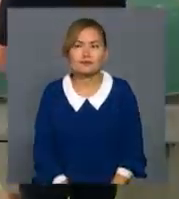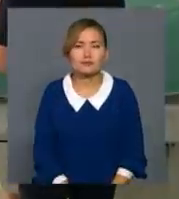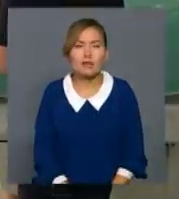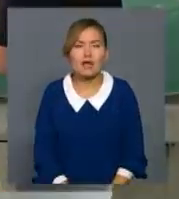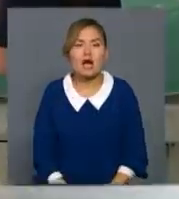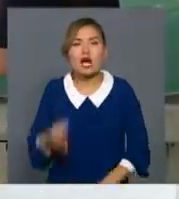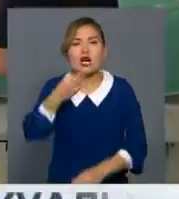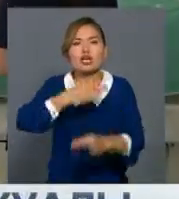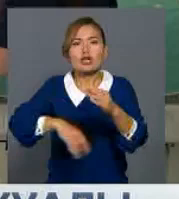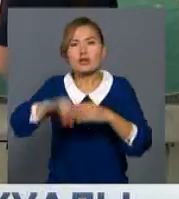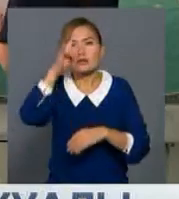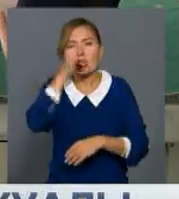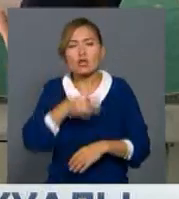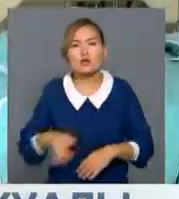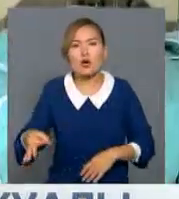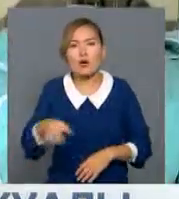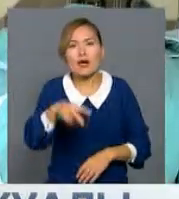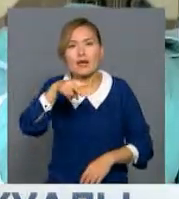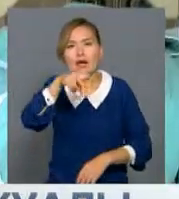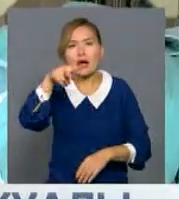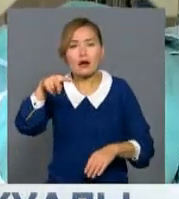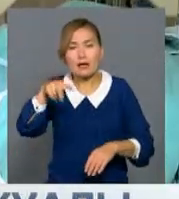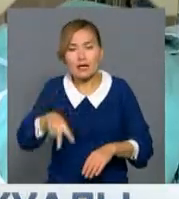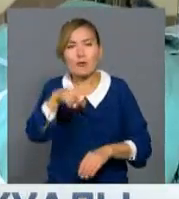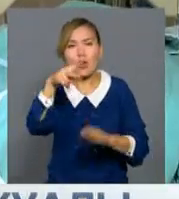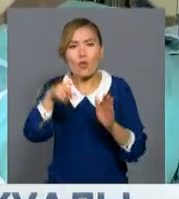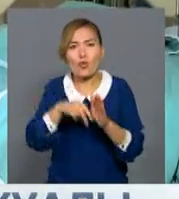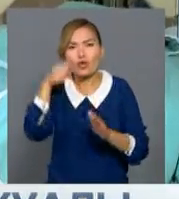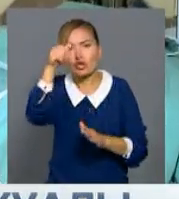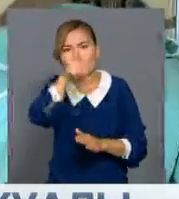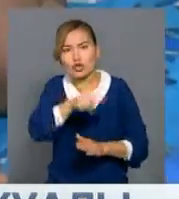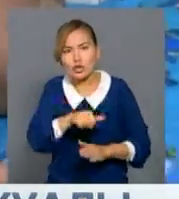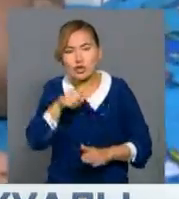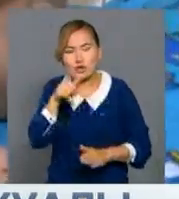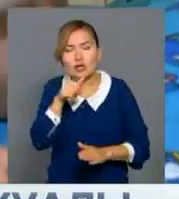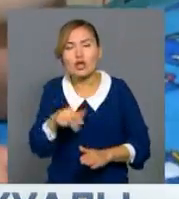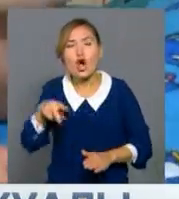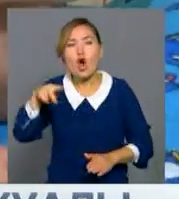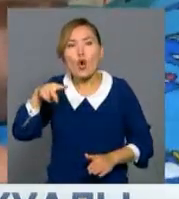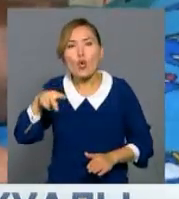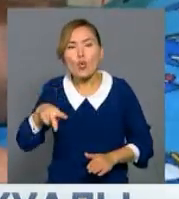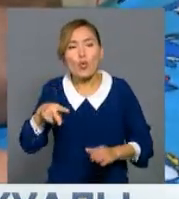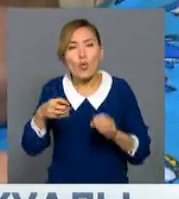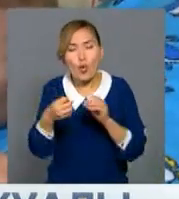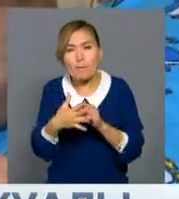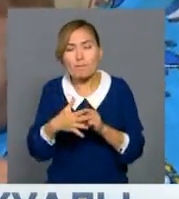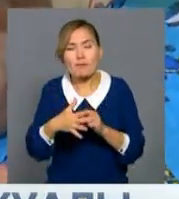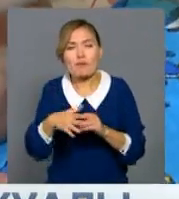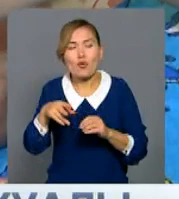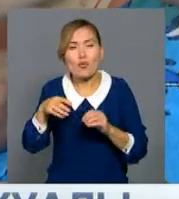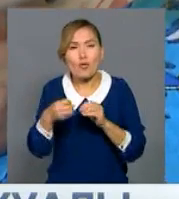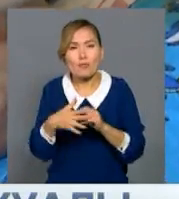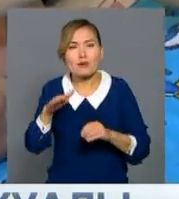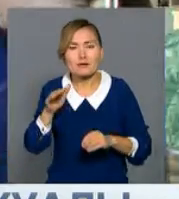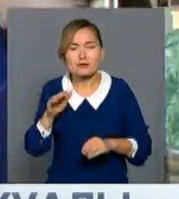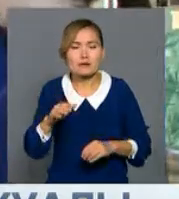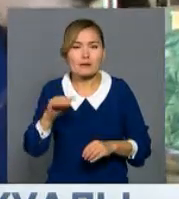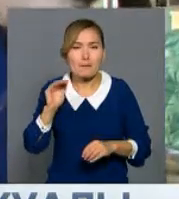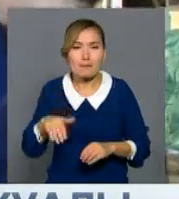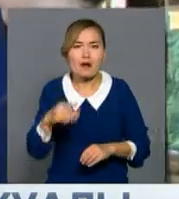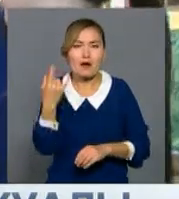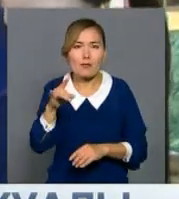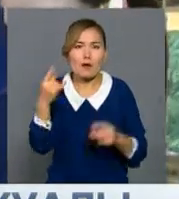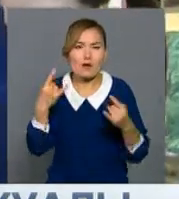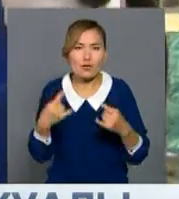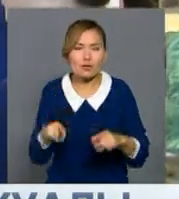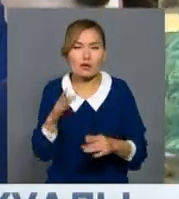Шығыс Қазақстанда жыл басынан бері 15 мұңға жоқ сәбей дүниегі келген. Бақыттан алардың қуанышын жеті кен 20% ғартқан жәрдем